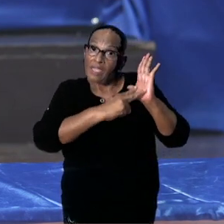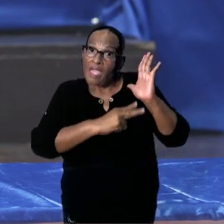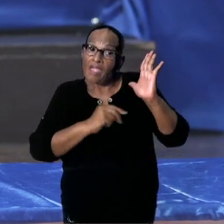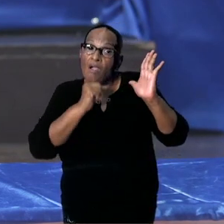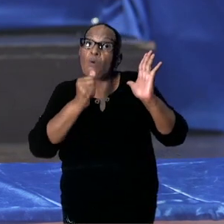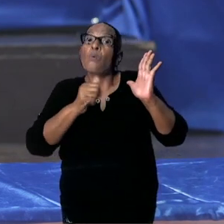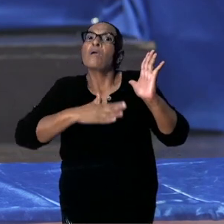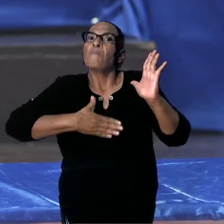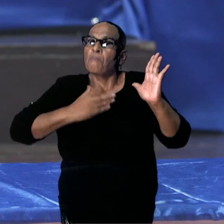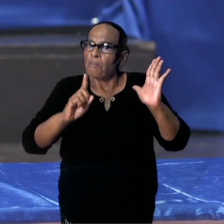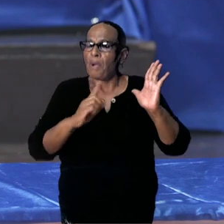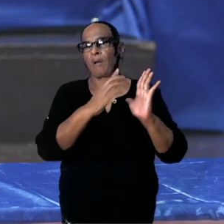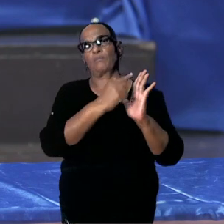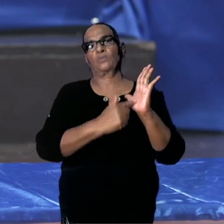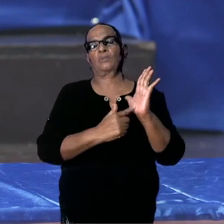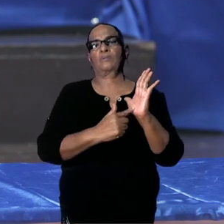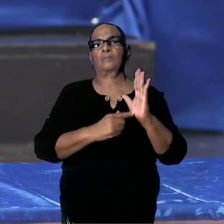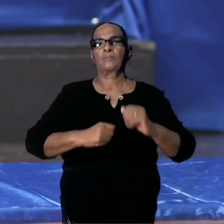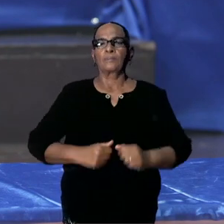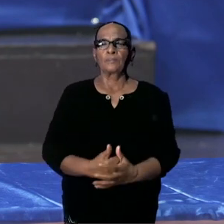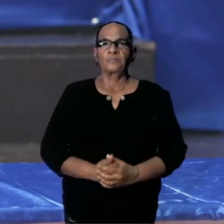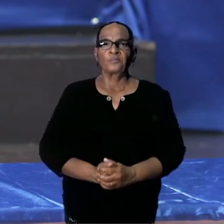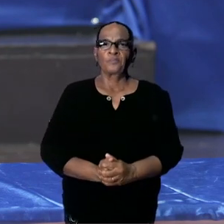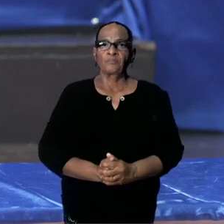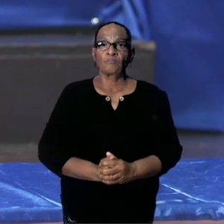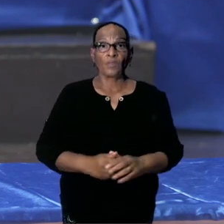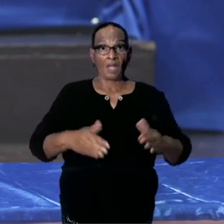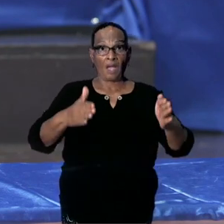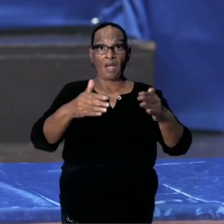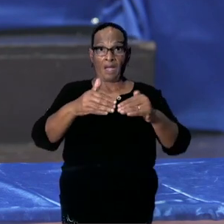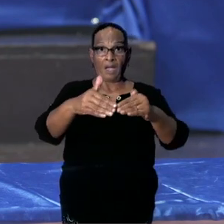Met betrekking tot onze grenzen.